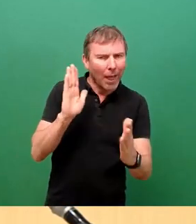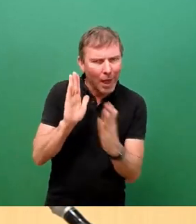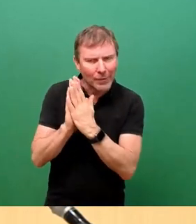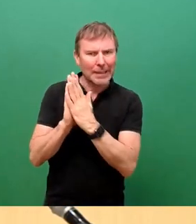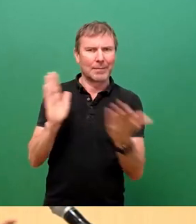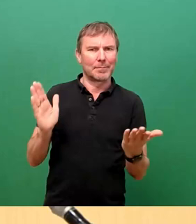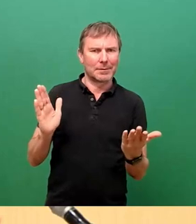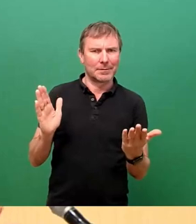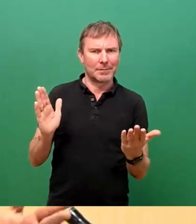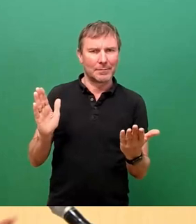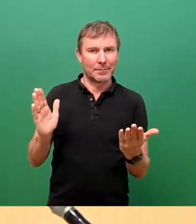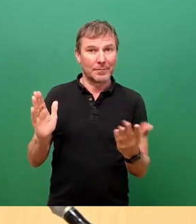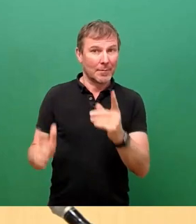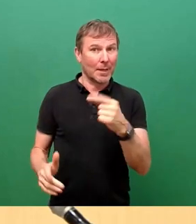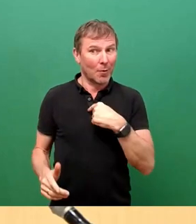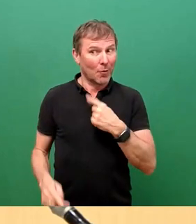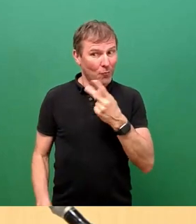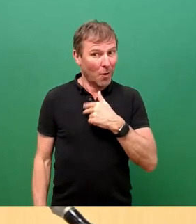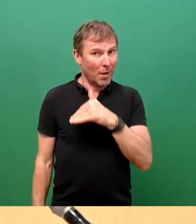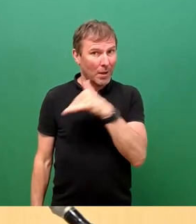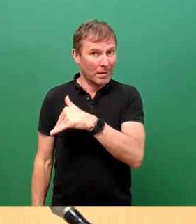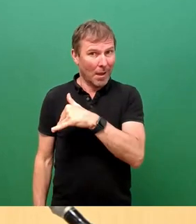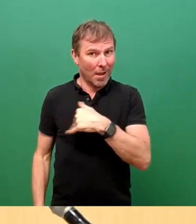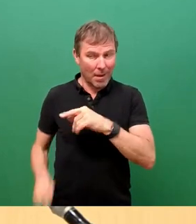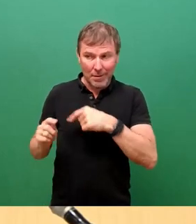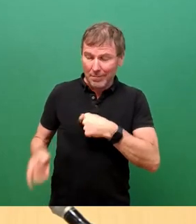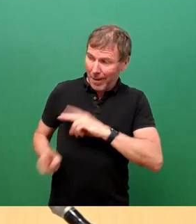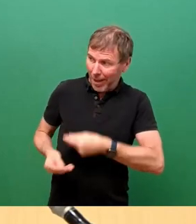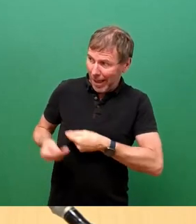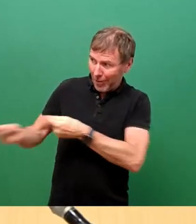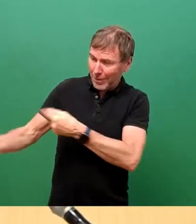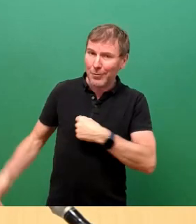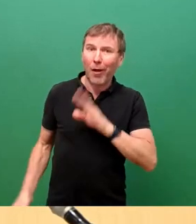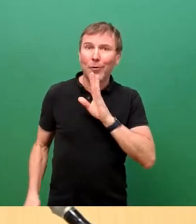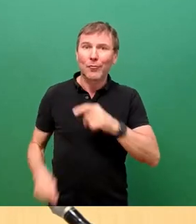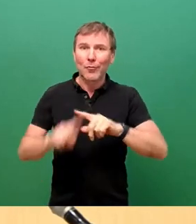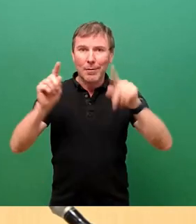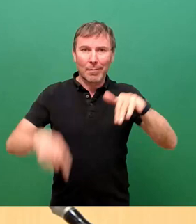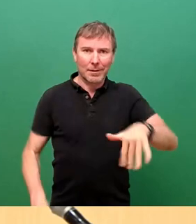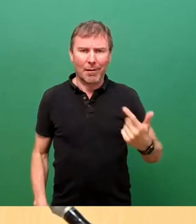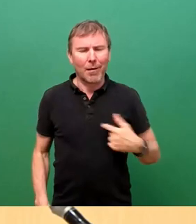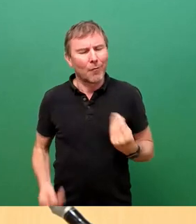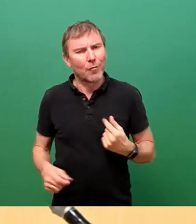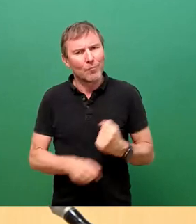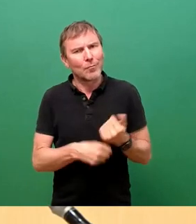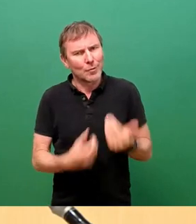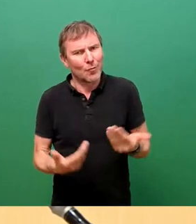Das ist, ich habe noch welche da, also ich kann dir welche leiden. Ich habe da noch genug, aber ich befürchte, dass es sein muss. Es ist tatsächlich